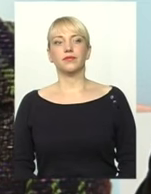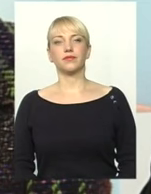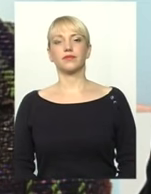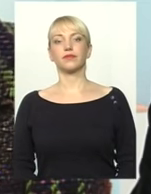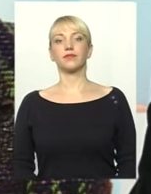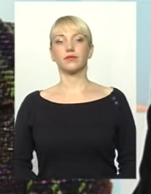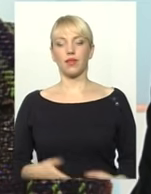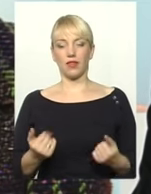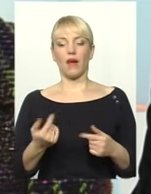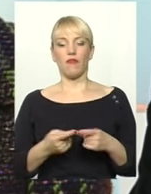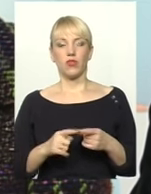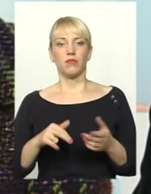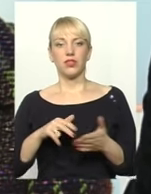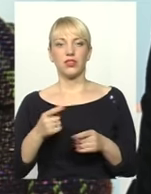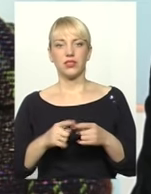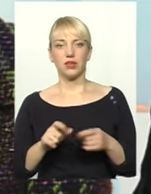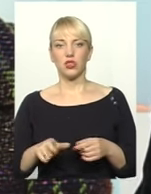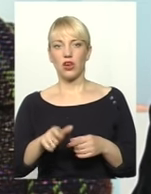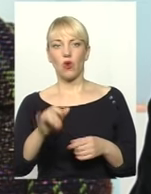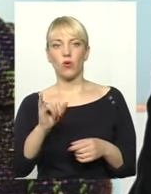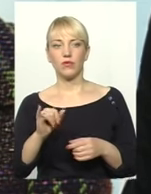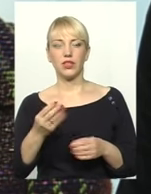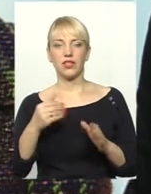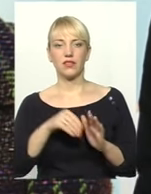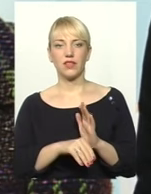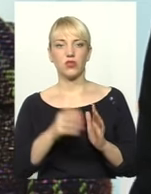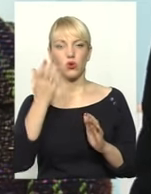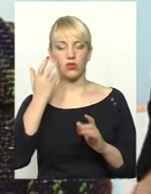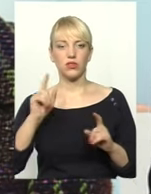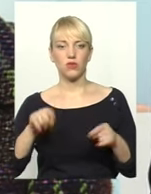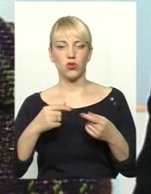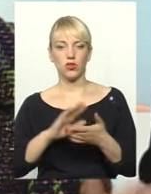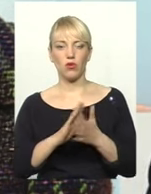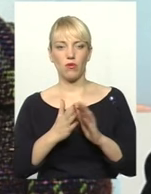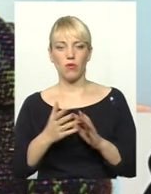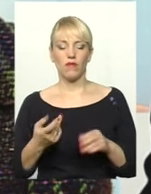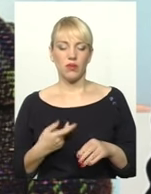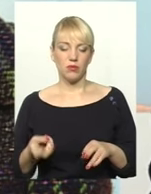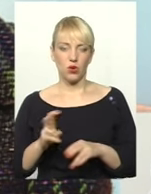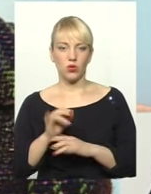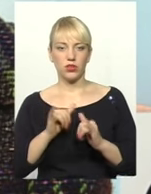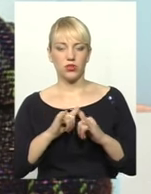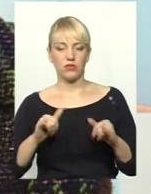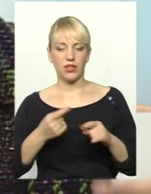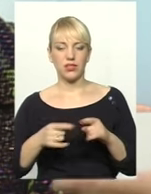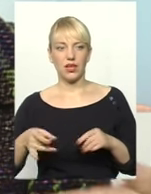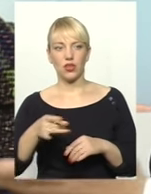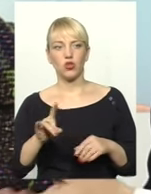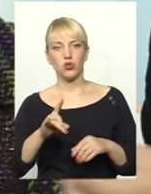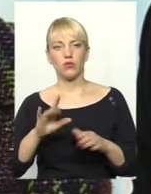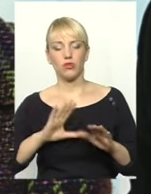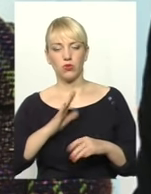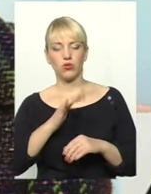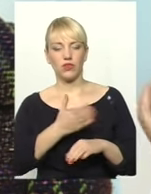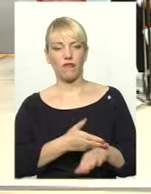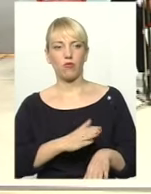Вони пішли цим шляхом, і інвестор, коли створюють умови, він приходить і розвиває, скажімо, той регіон. Що відбулося в Польщі,